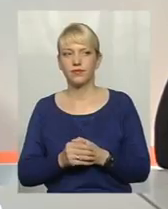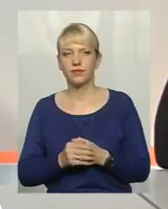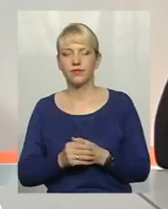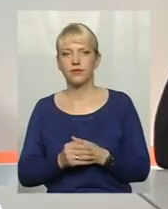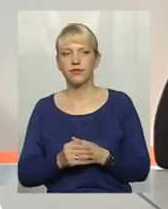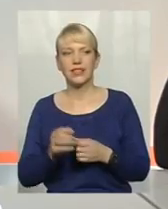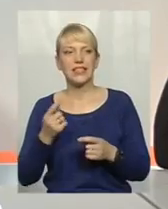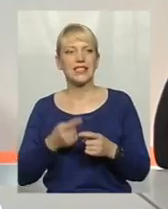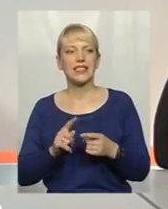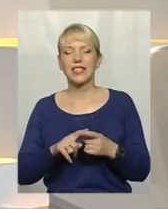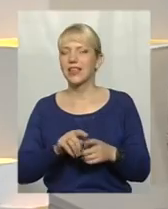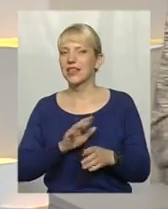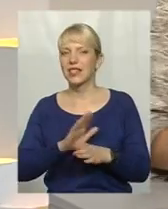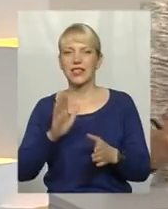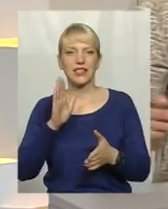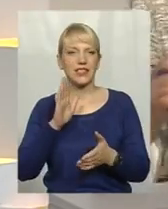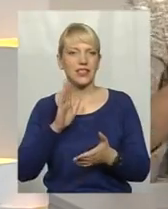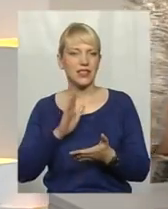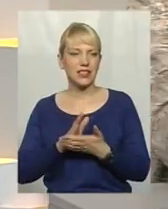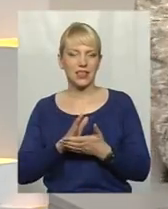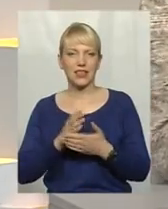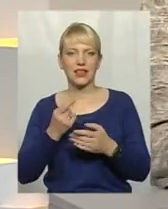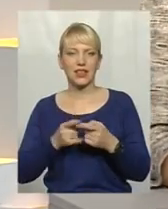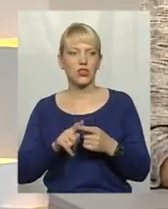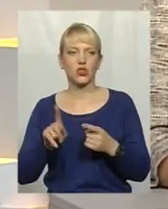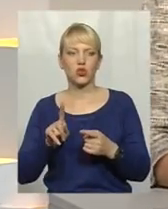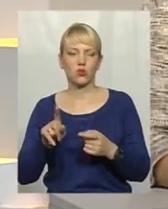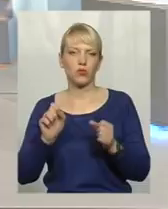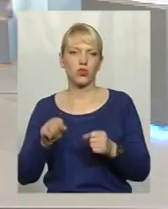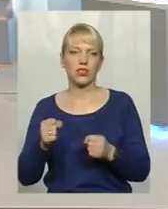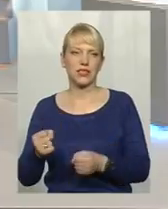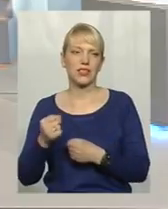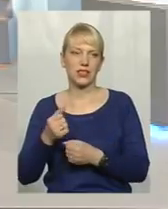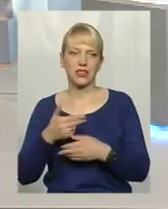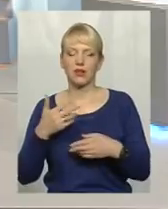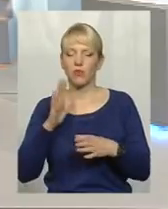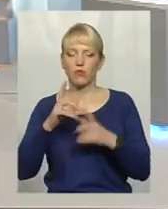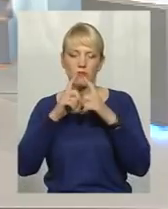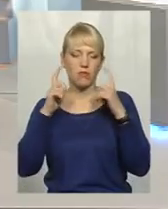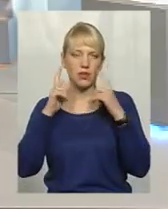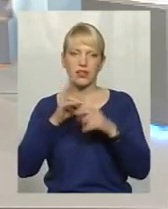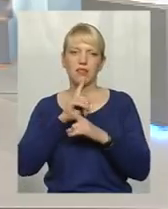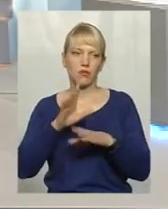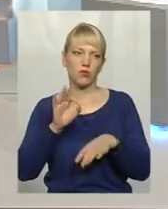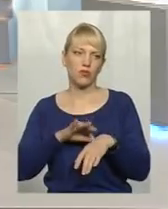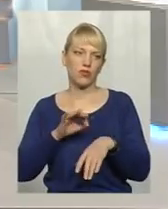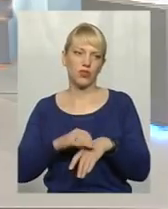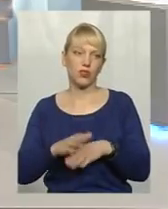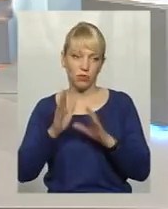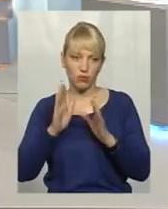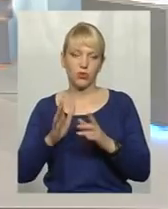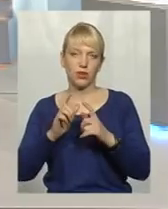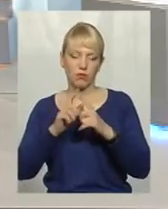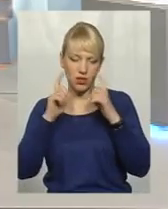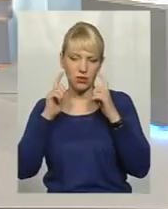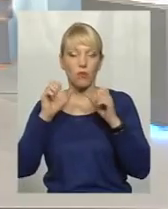Тобто вакцинація десь більшує. Це не є те, що, скажімо, от будемо ходити в масці і не захворіємо. Будемо ходити в